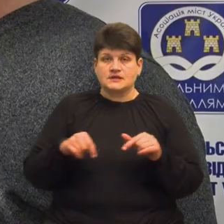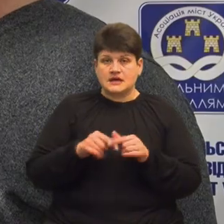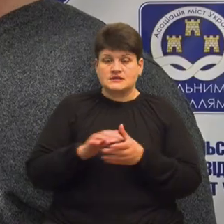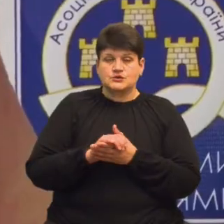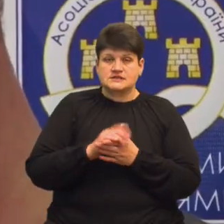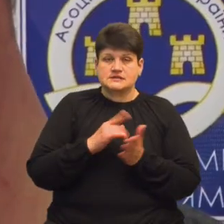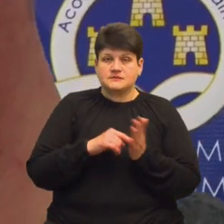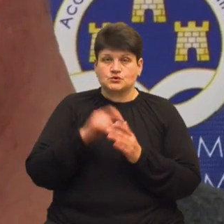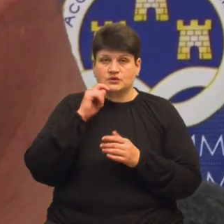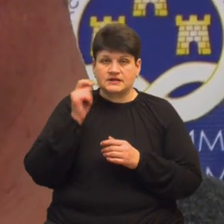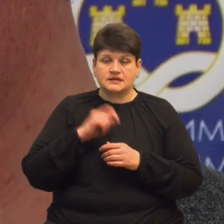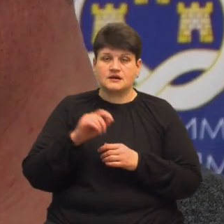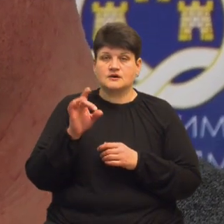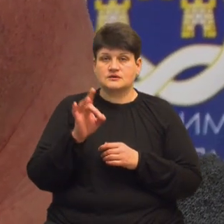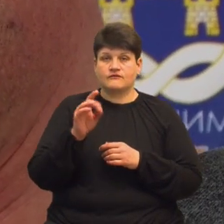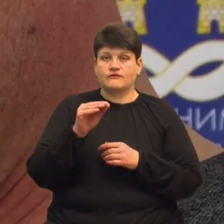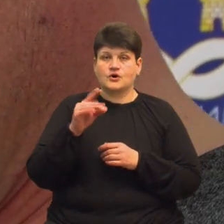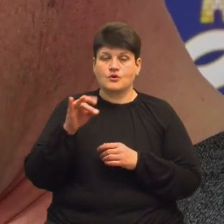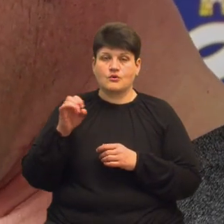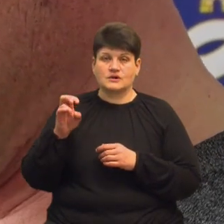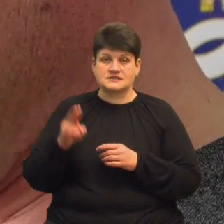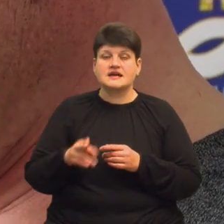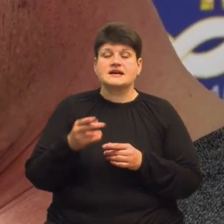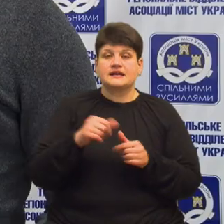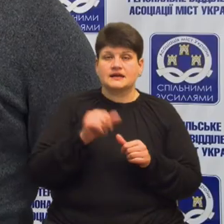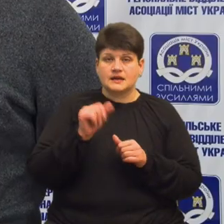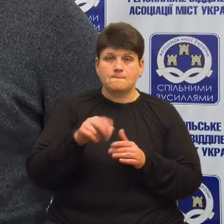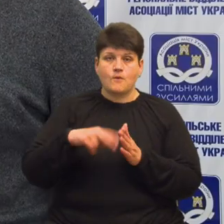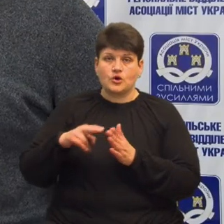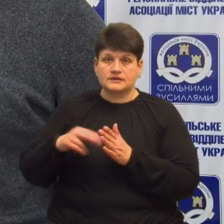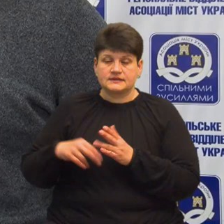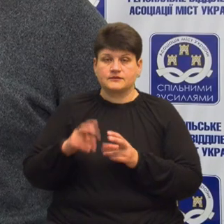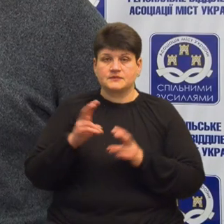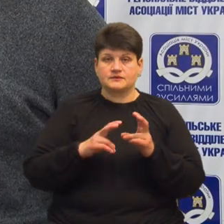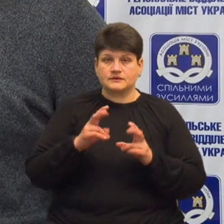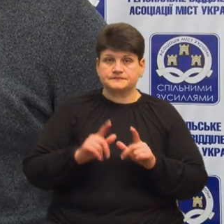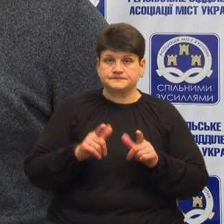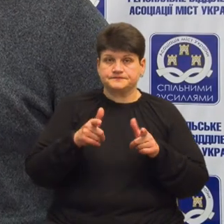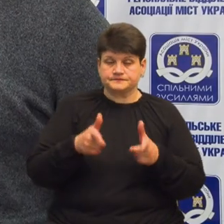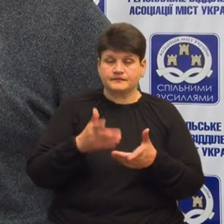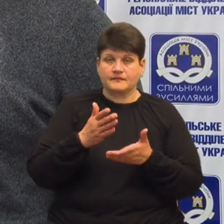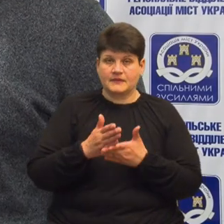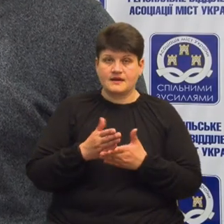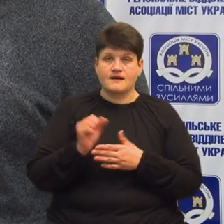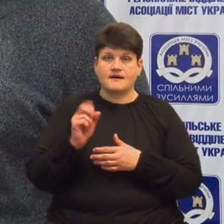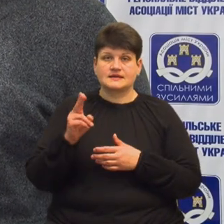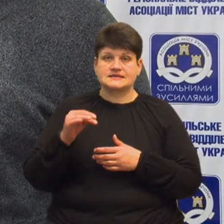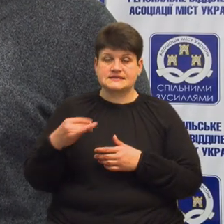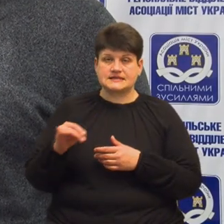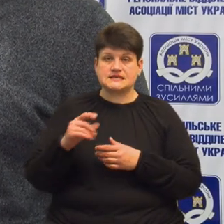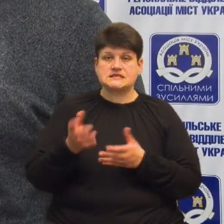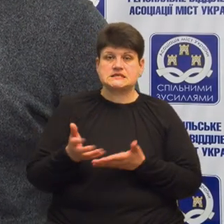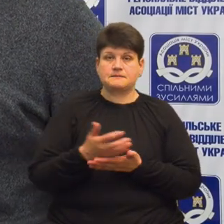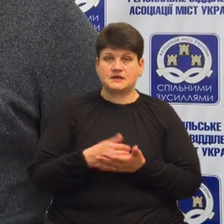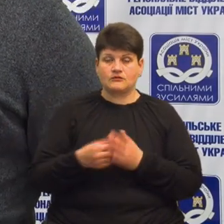Руслан Фронц. За його словами, окрім податків із зарплати та релокованих підприємств, надходження забезпечує і акцизний збір. Минулого року